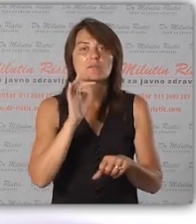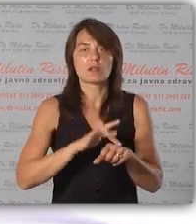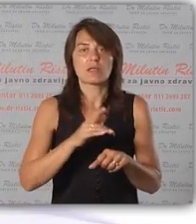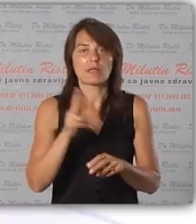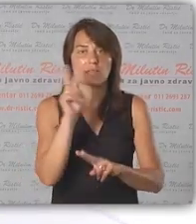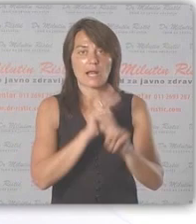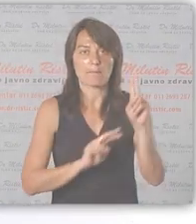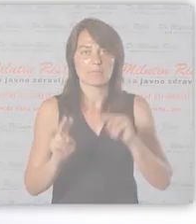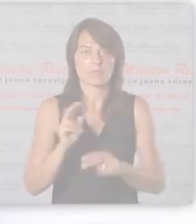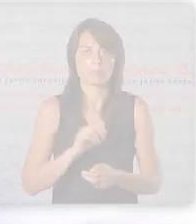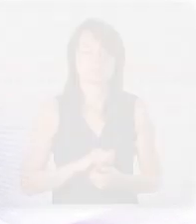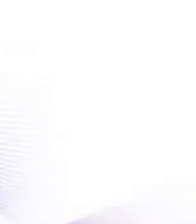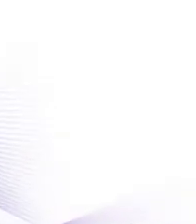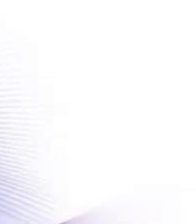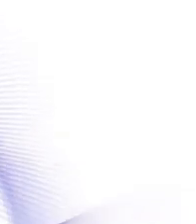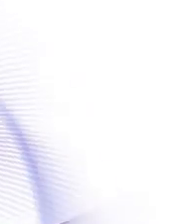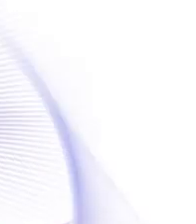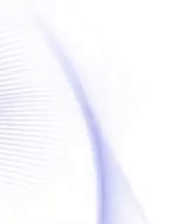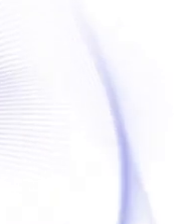antibijotska terapija.